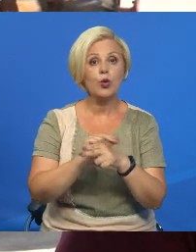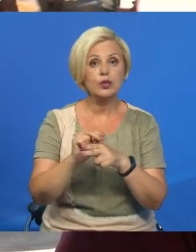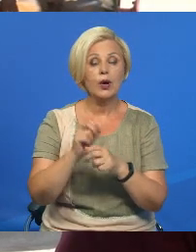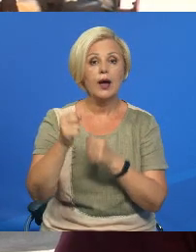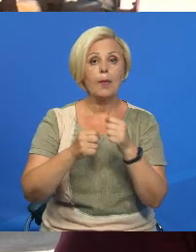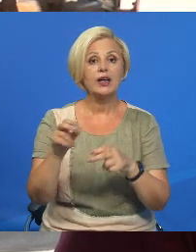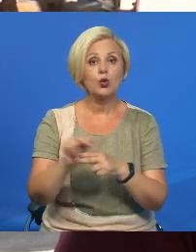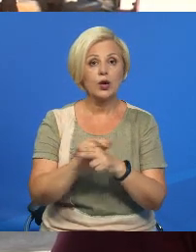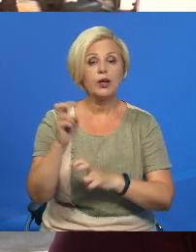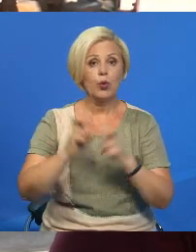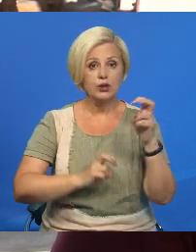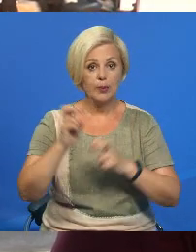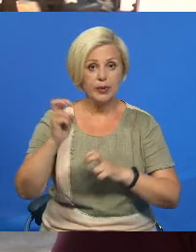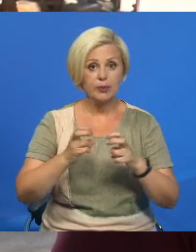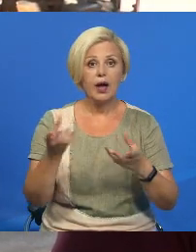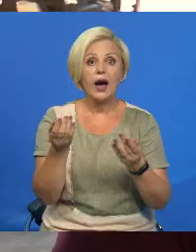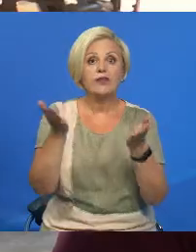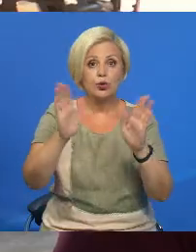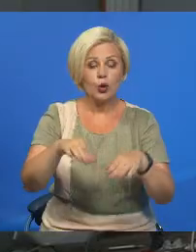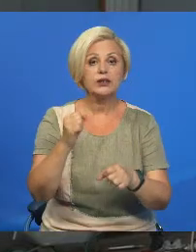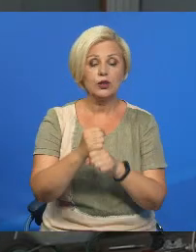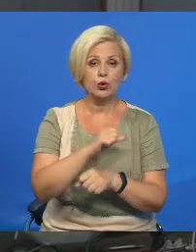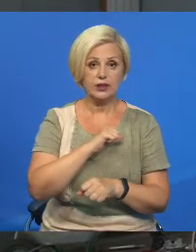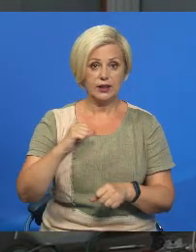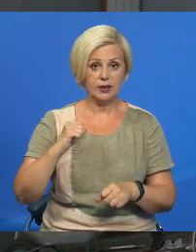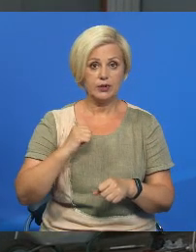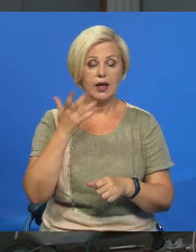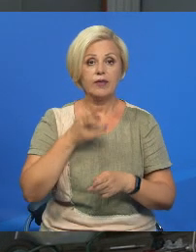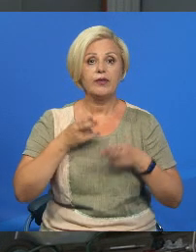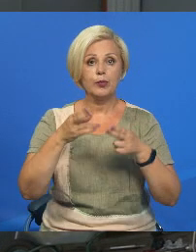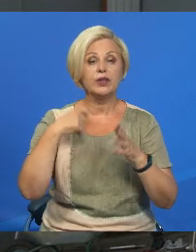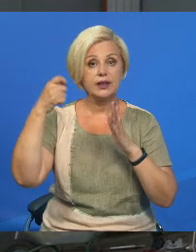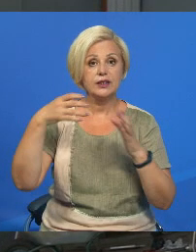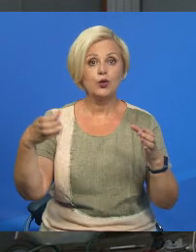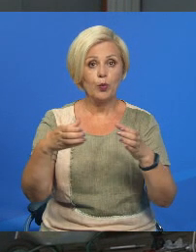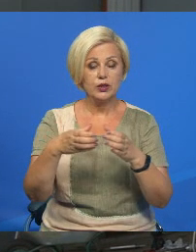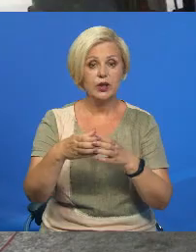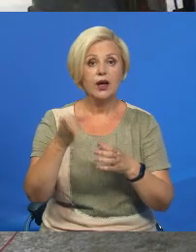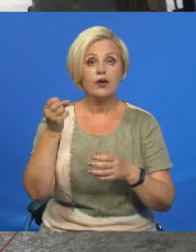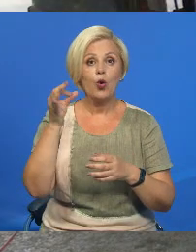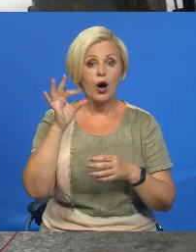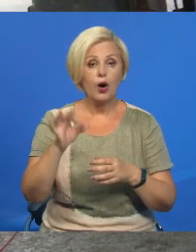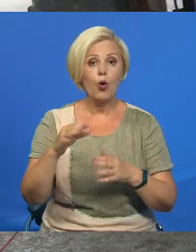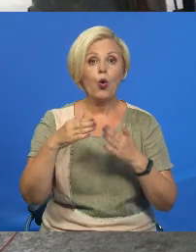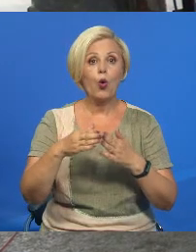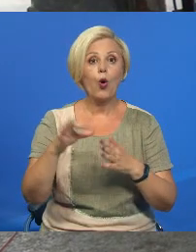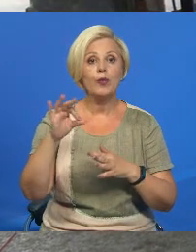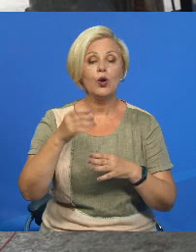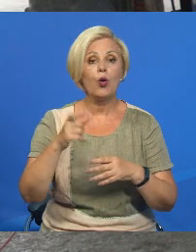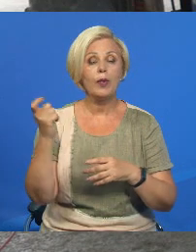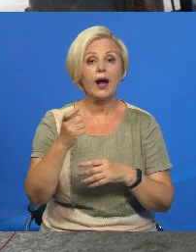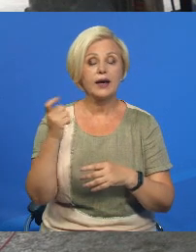мотороремонтном предприятии. А все остальное делаем сами. Под час приезда нашей сдымочной группы в акционерном товаристве «Гомель Абл